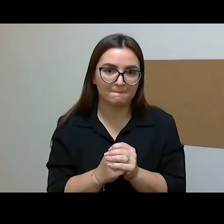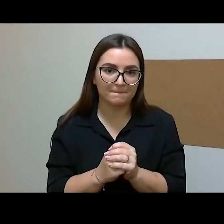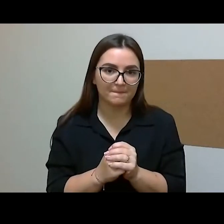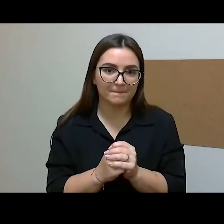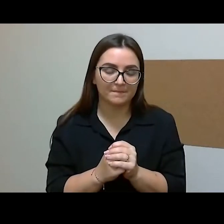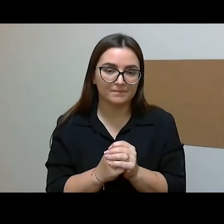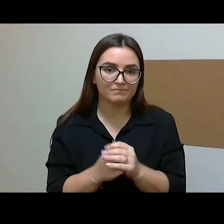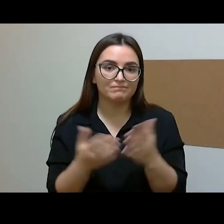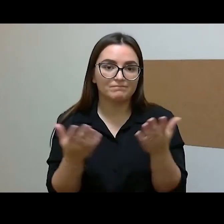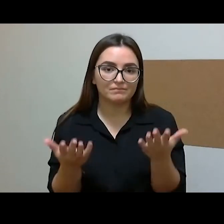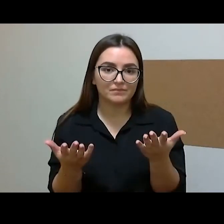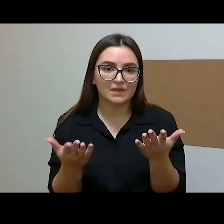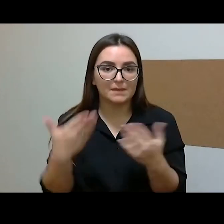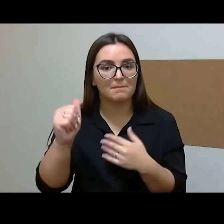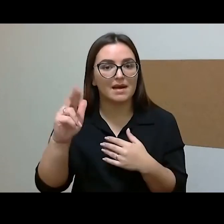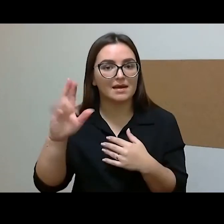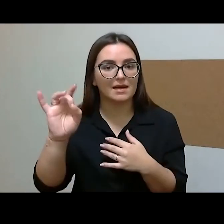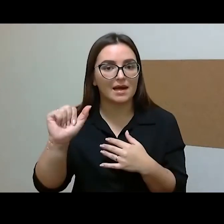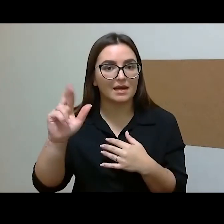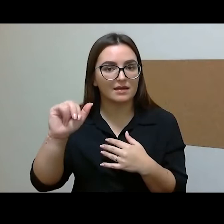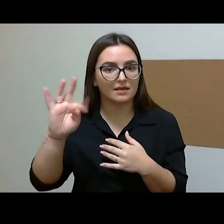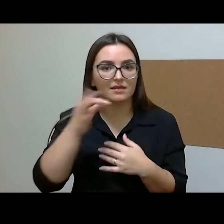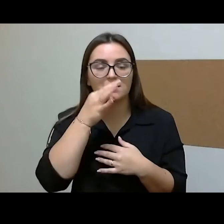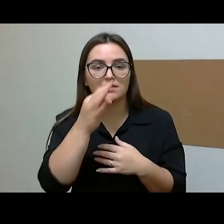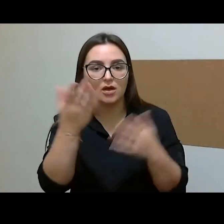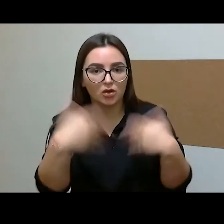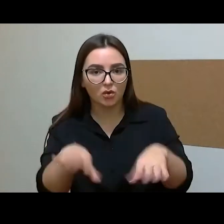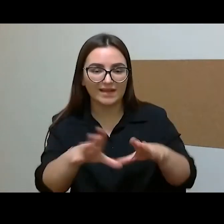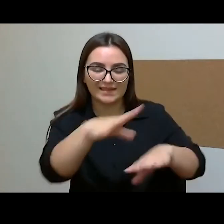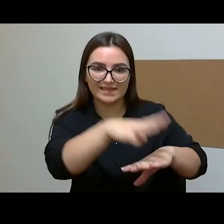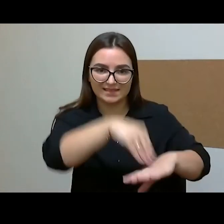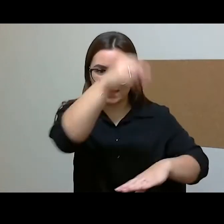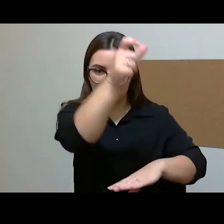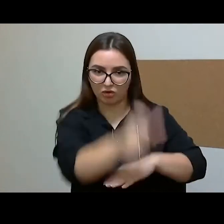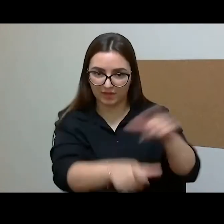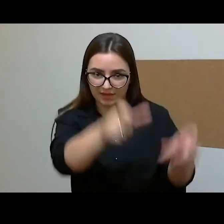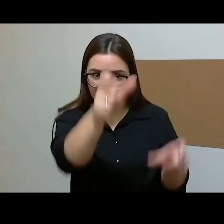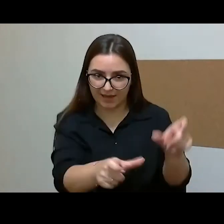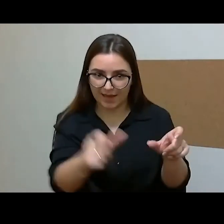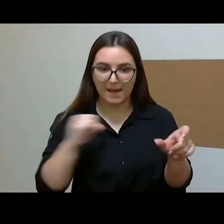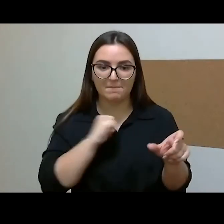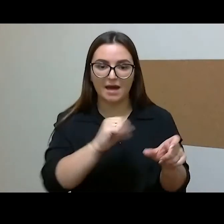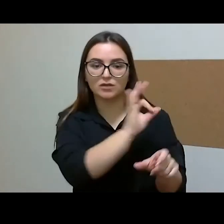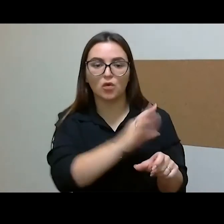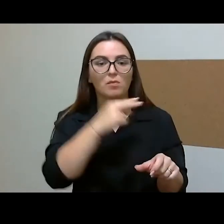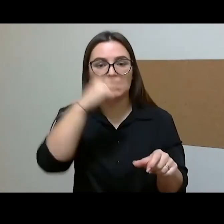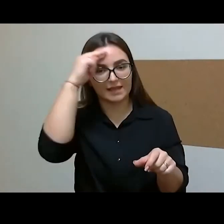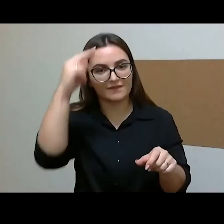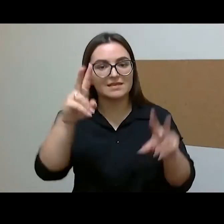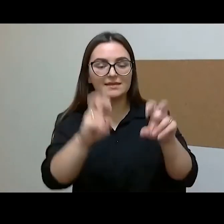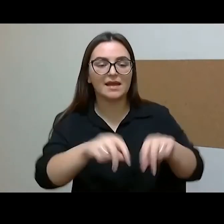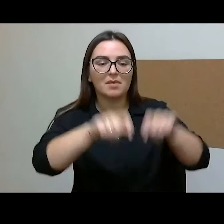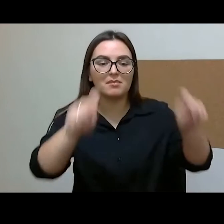pasišnekėti. Ir jūs, Margarita, užsiminėt, kad Seimo nariai ištraukia tėvystės kortą tik tai tada, kai reikia